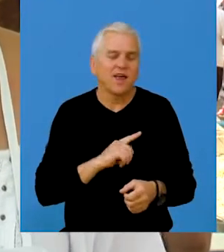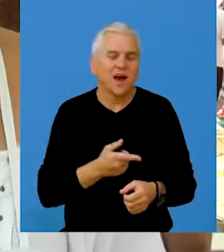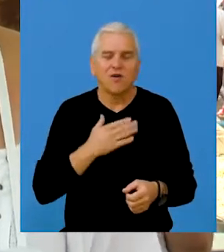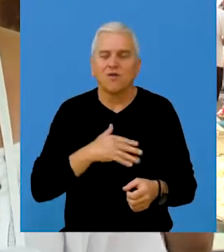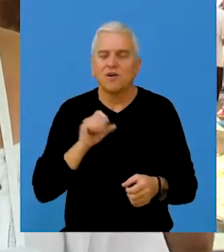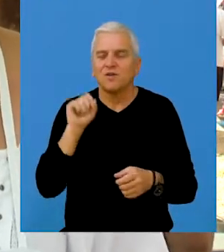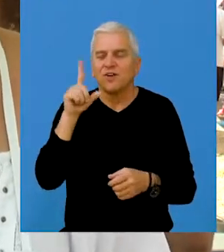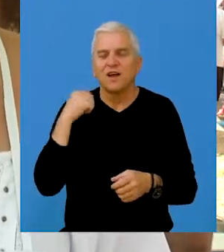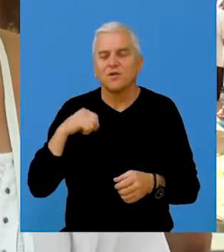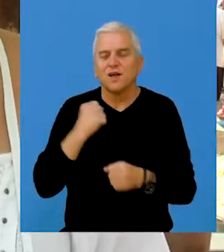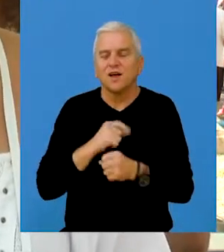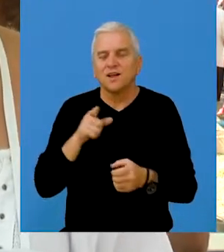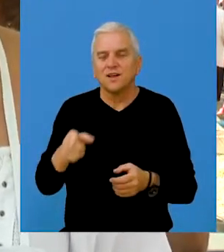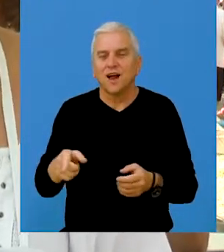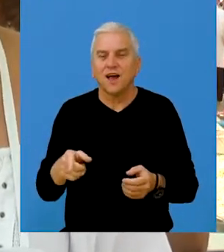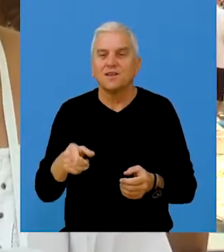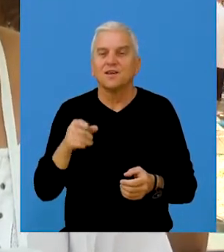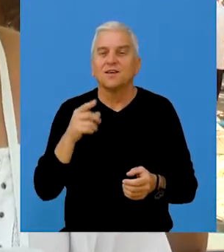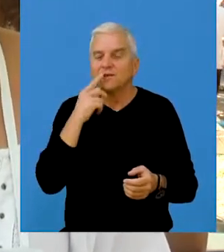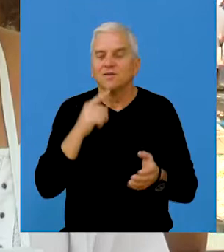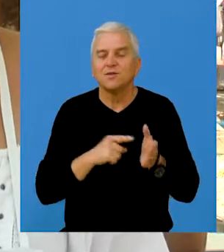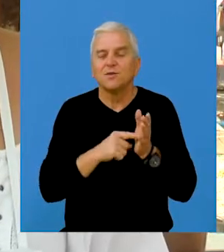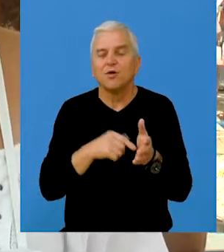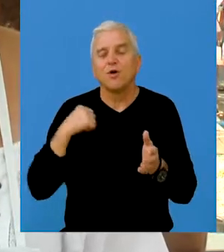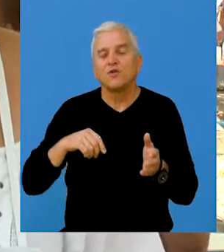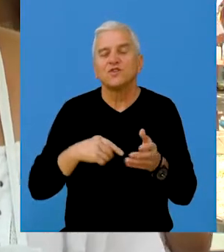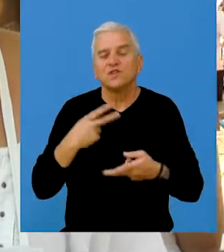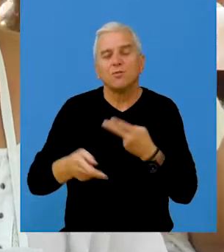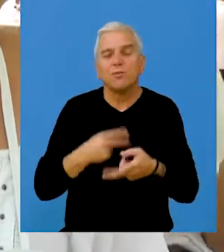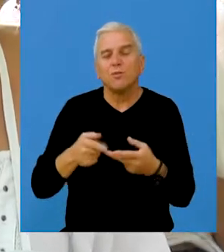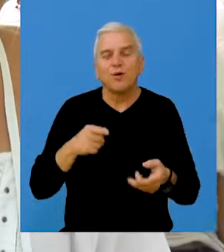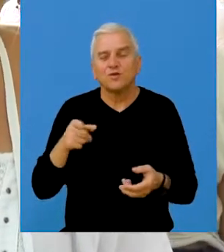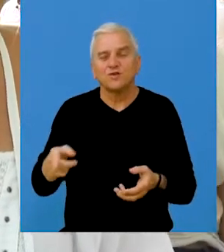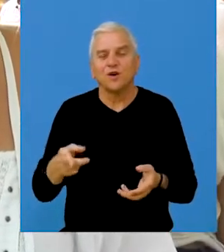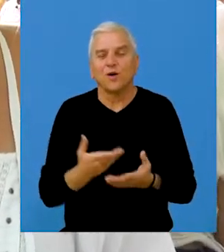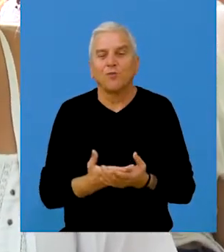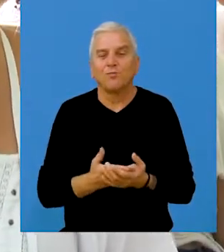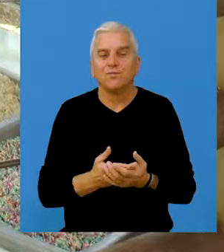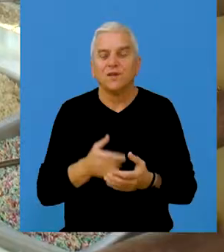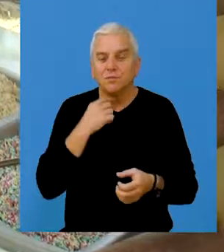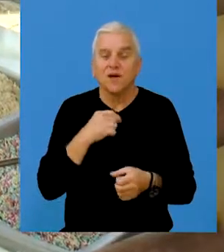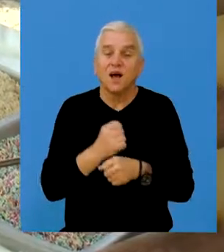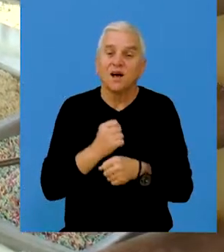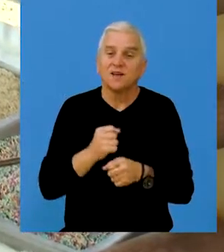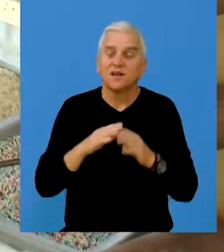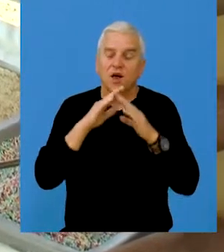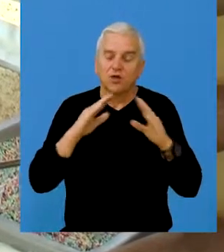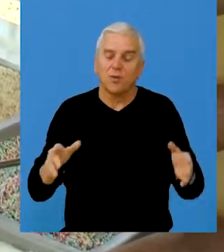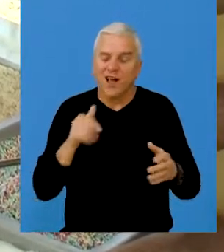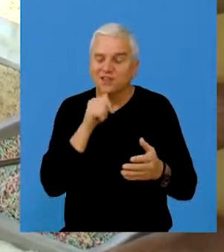jako volim, evo 12 godina radimo, tako da to je polodični posao i stvarno ga pravimo